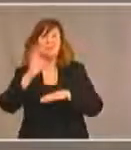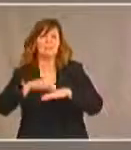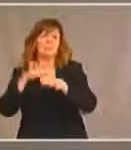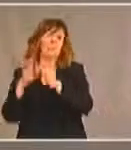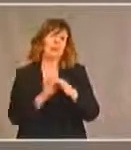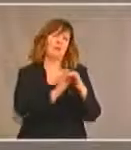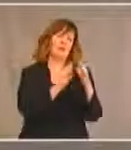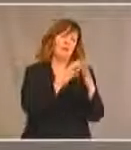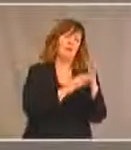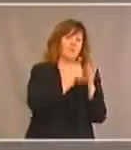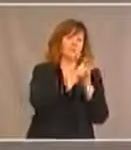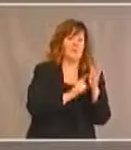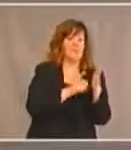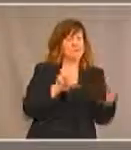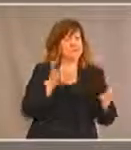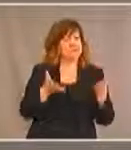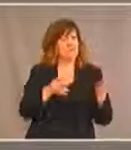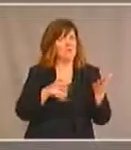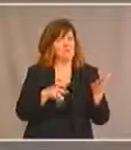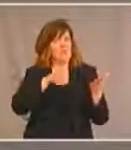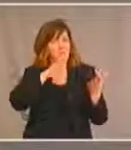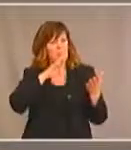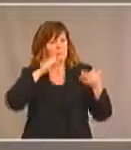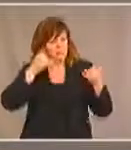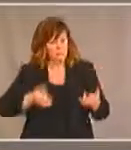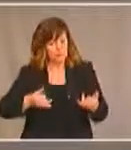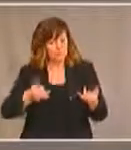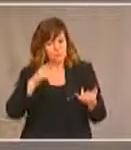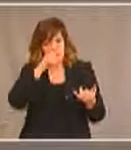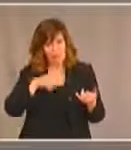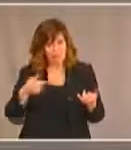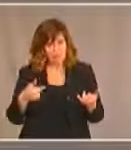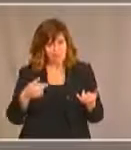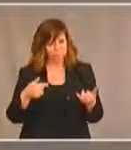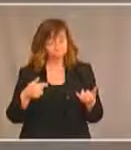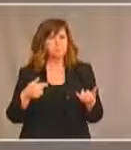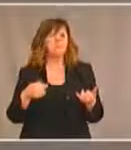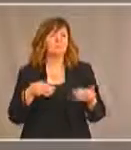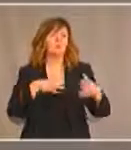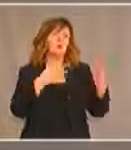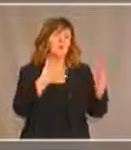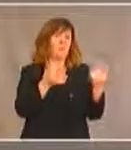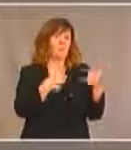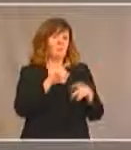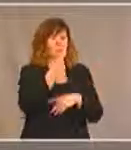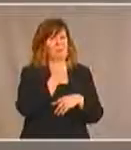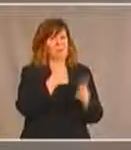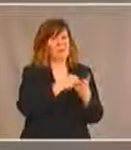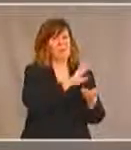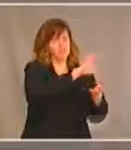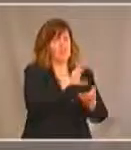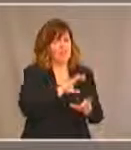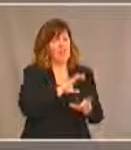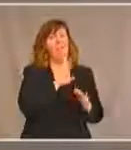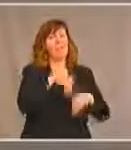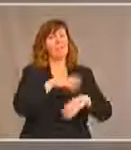loi. Nous aurons besoin de financements pour mettre en oeuvre la loi. La